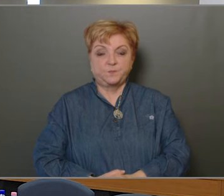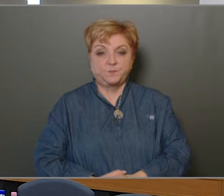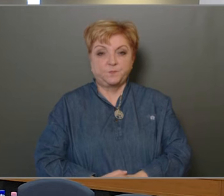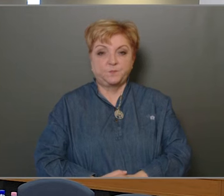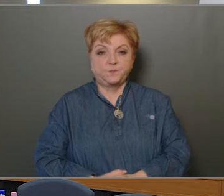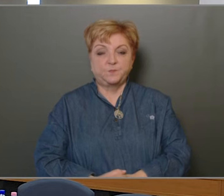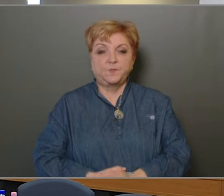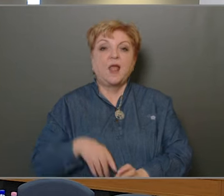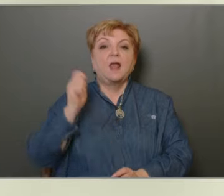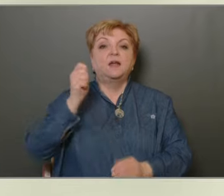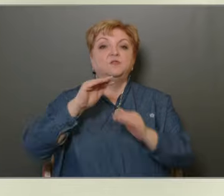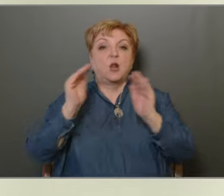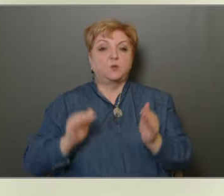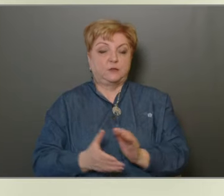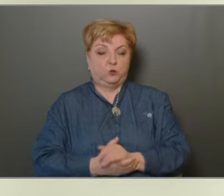Képviselő testület.